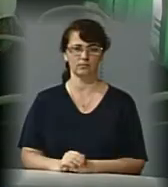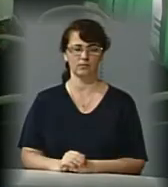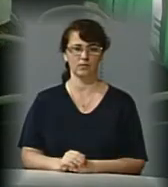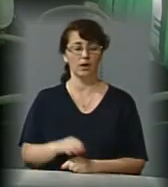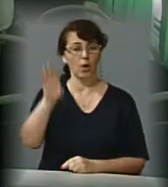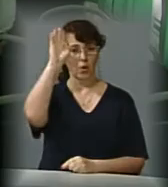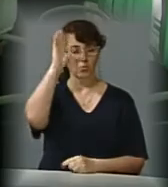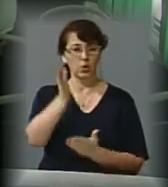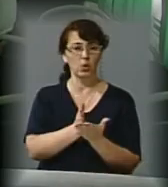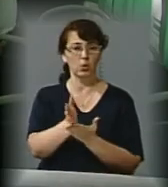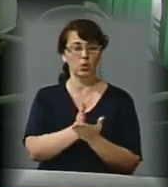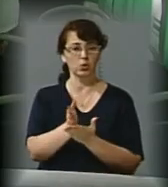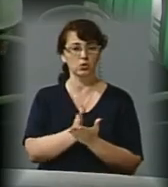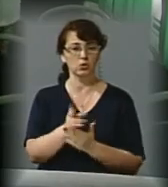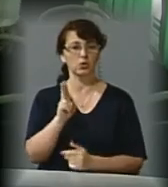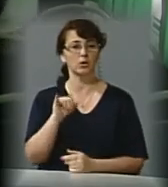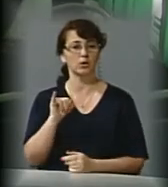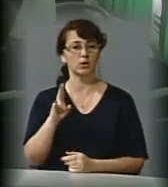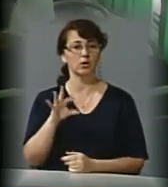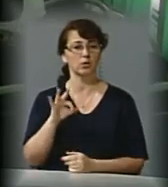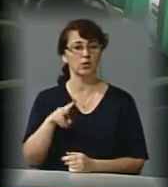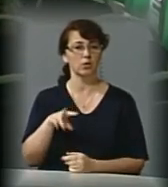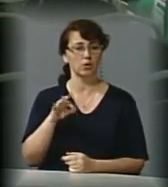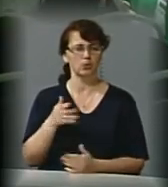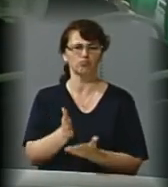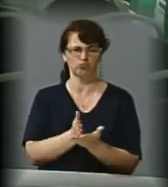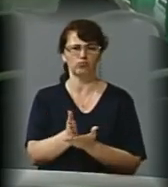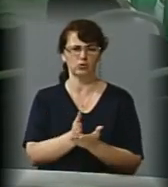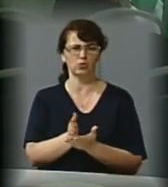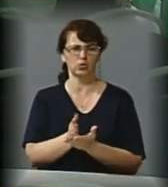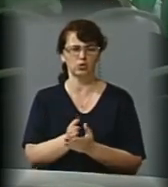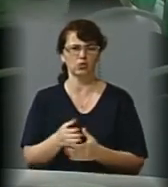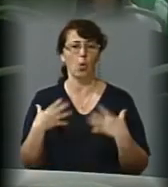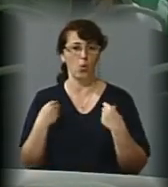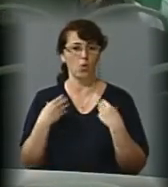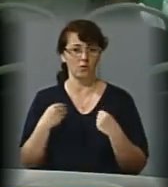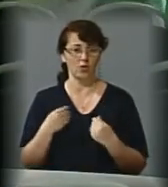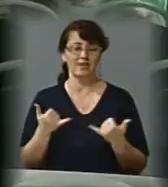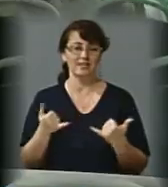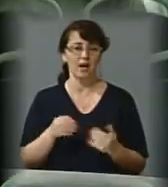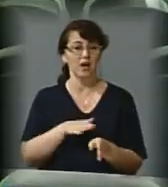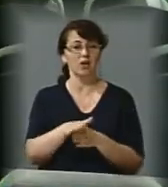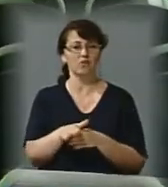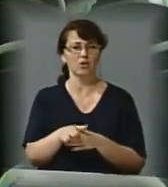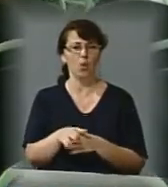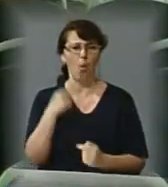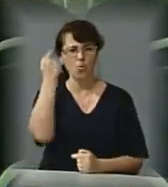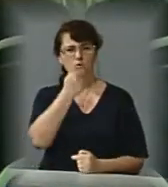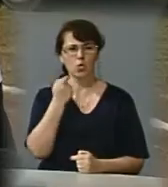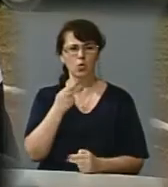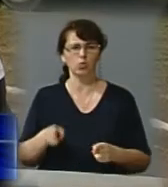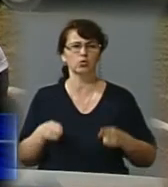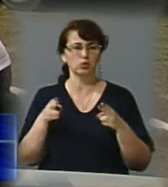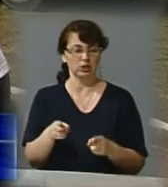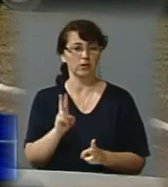Михайло служить кінологом у львівському прикордонному загоні. Під час практичних навчань виконує роль злочинця, якого собака мусить знешкодити.